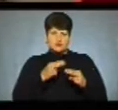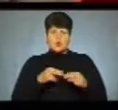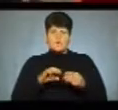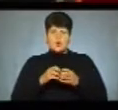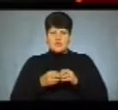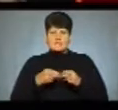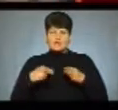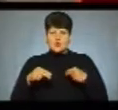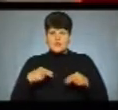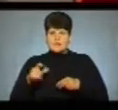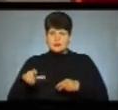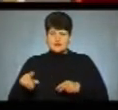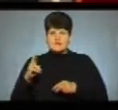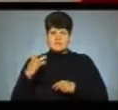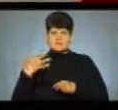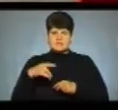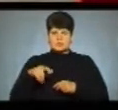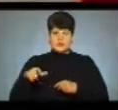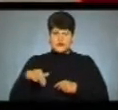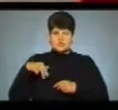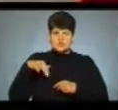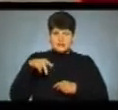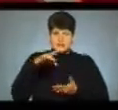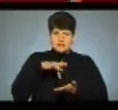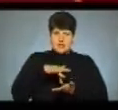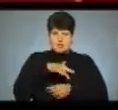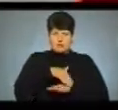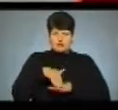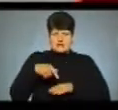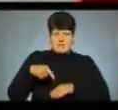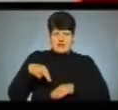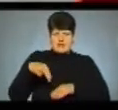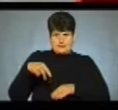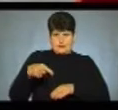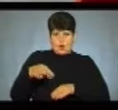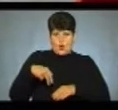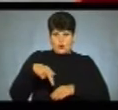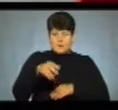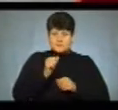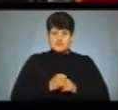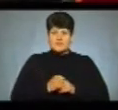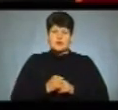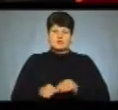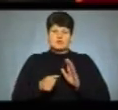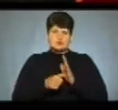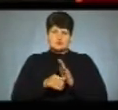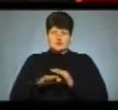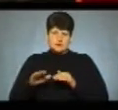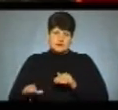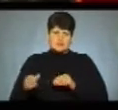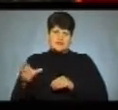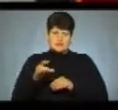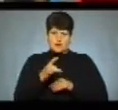людьми, 250 осіб прийшли центральними вулицями Тернополя. 700 учнів та курсантів з усіх районів